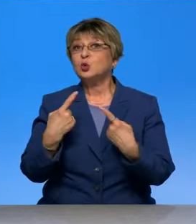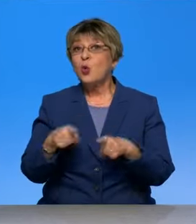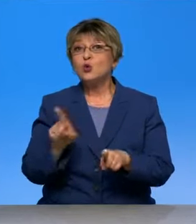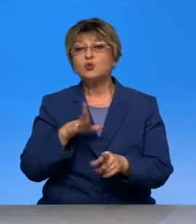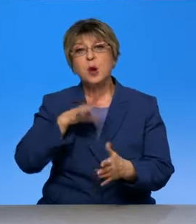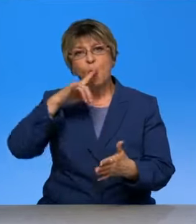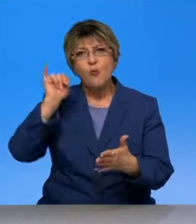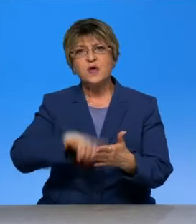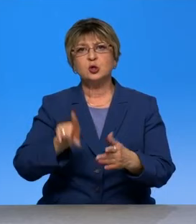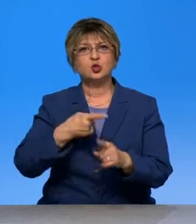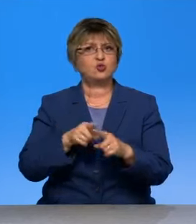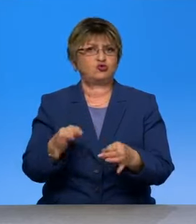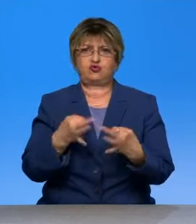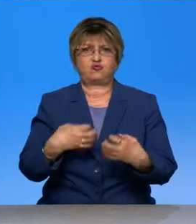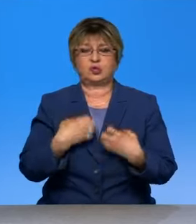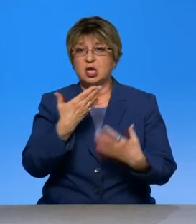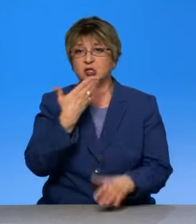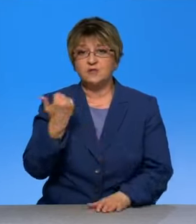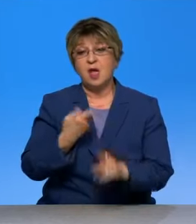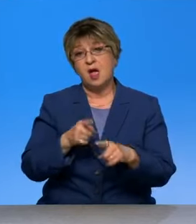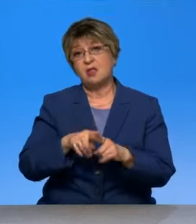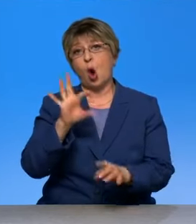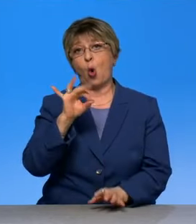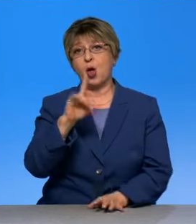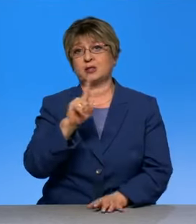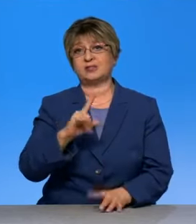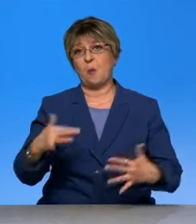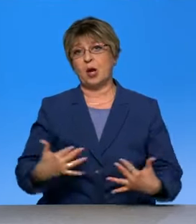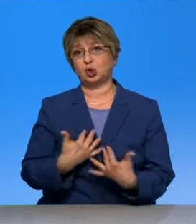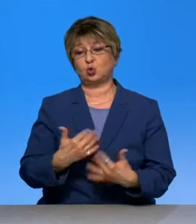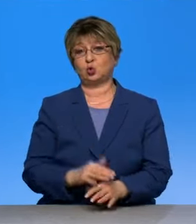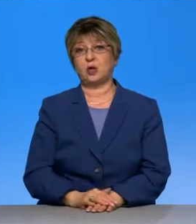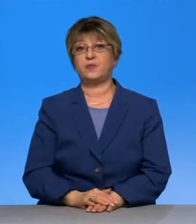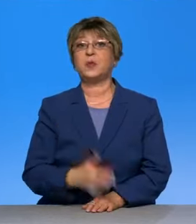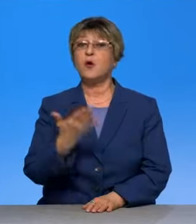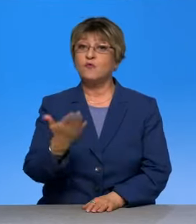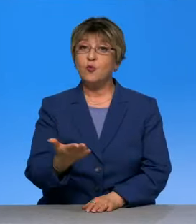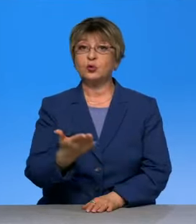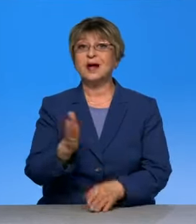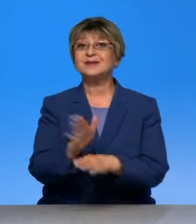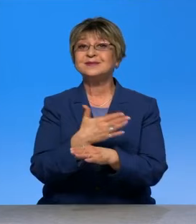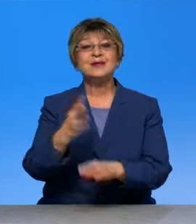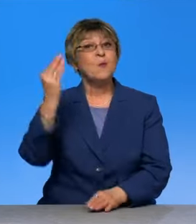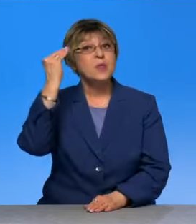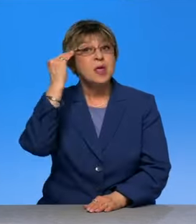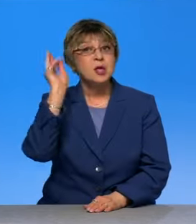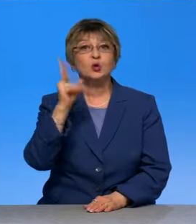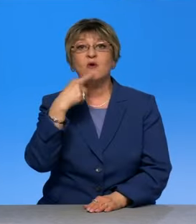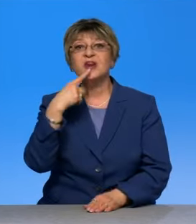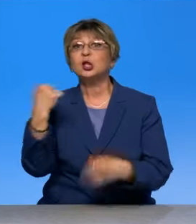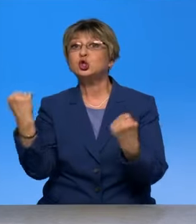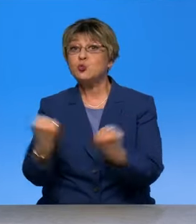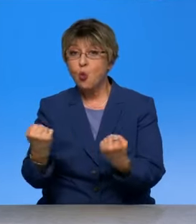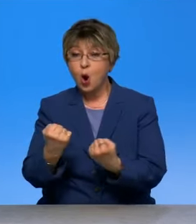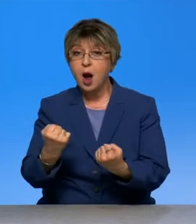уверены, что это ничего страшного и банального. Вот я даю, как разделить вот это мнение, которое чепуха, и